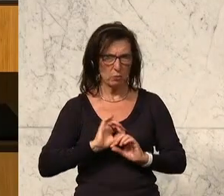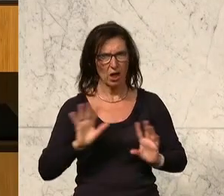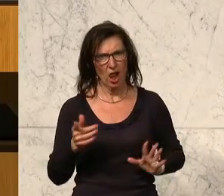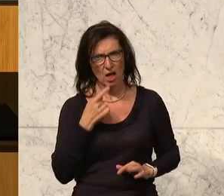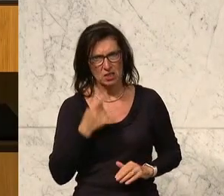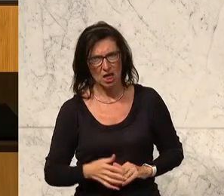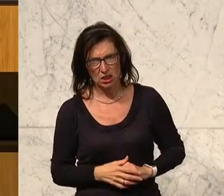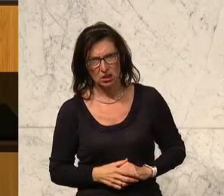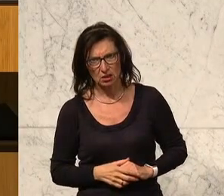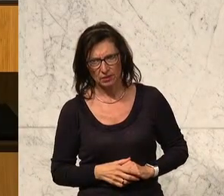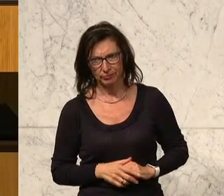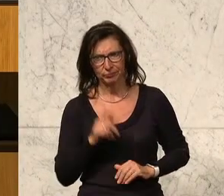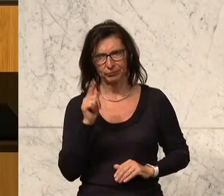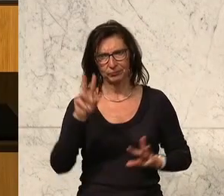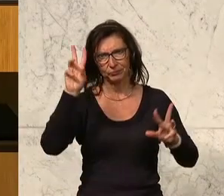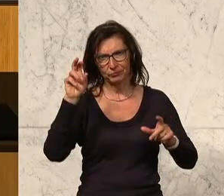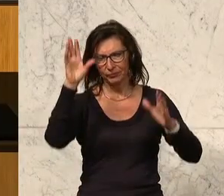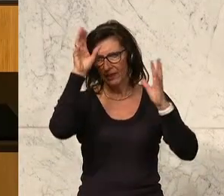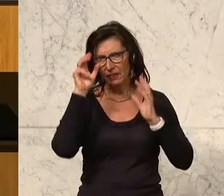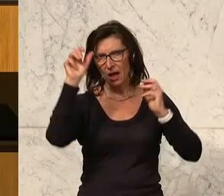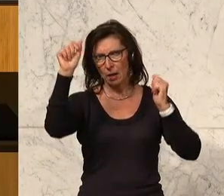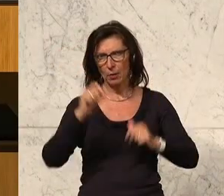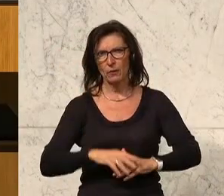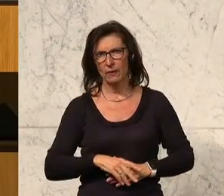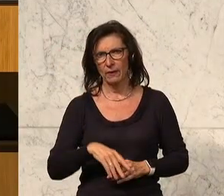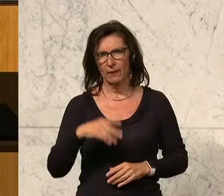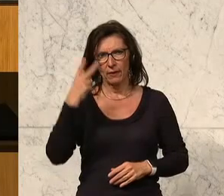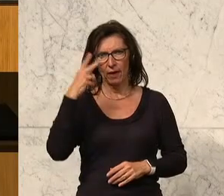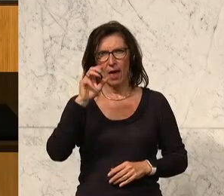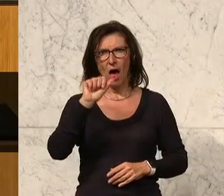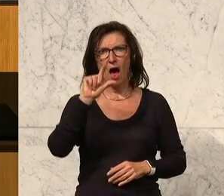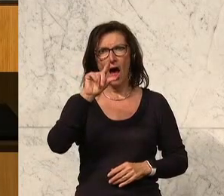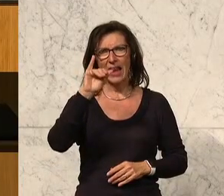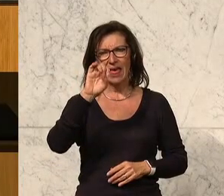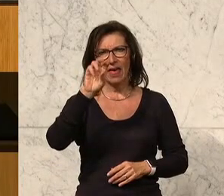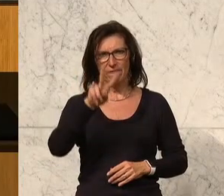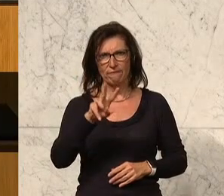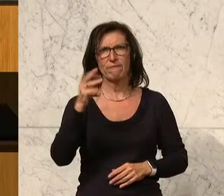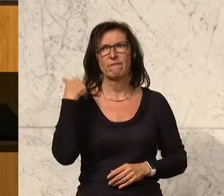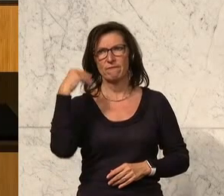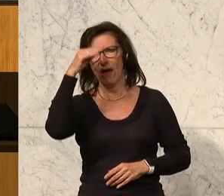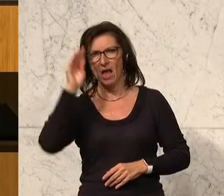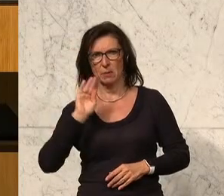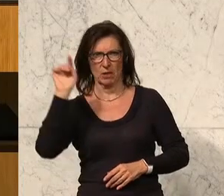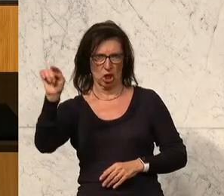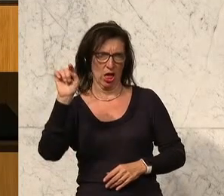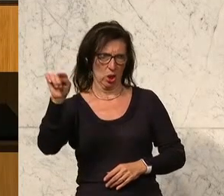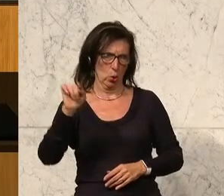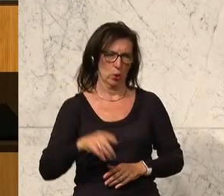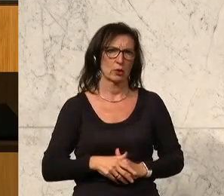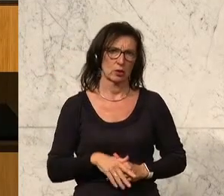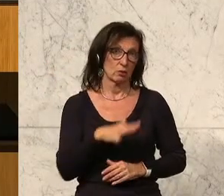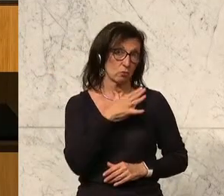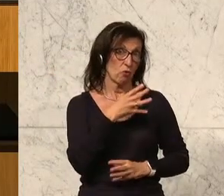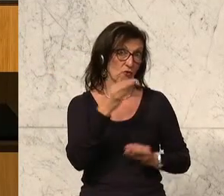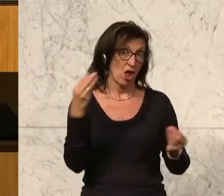sogenannte KWI-Diplomatie, die vom Herrn Ilhan Aliyev in Aserbaidschan durchgeführt wird. Und wo sich viele